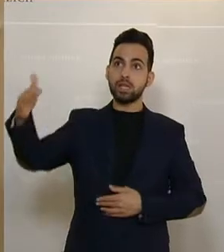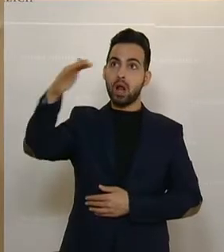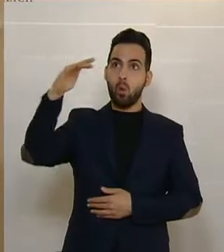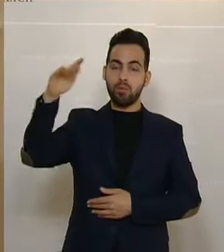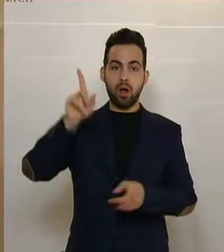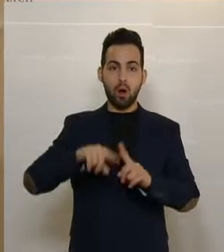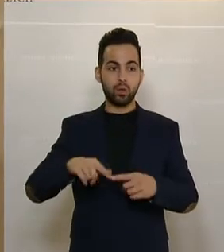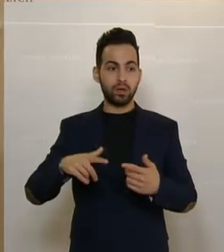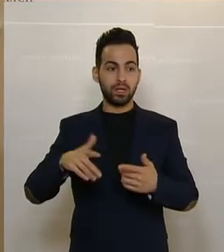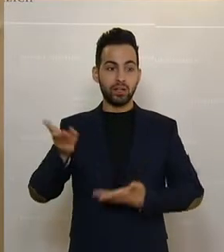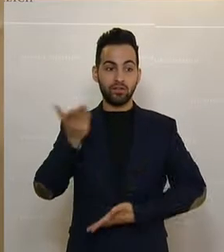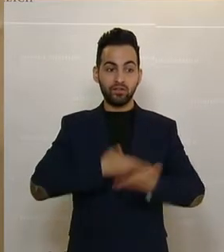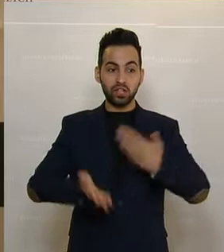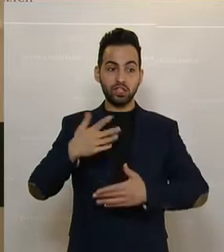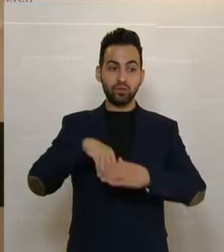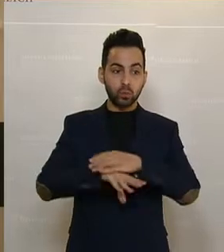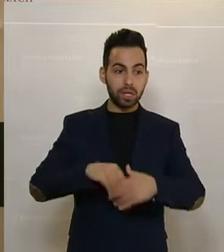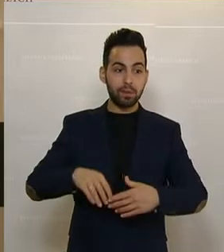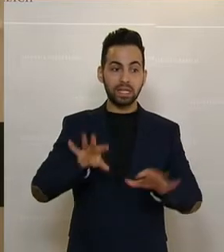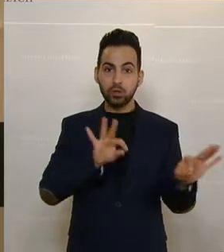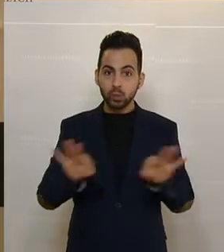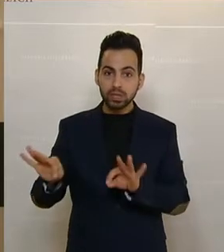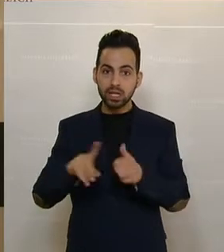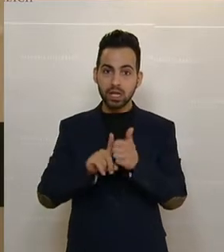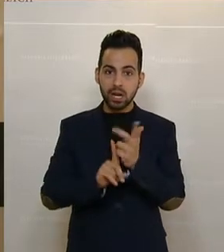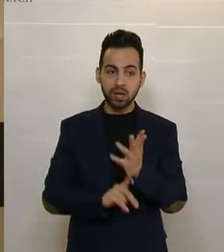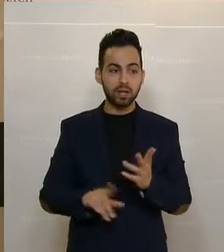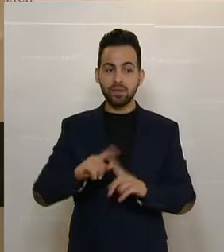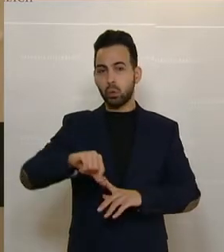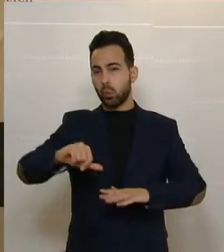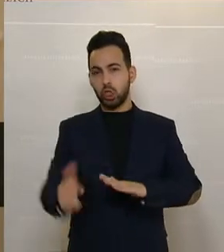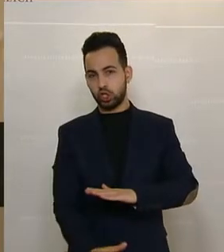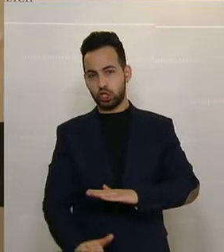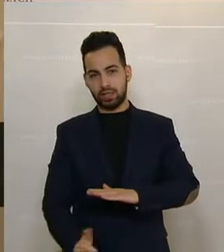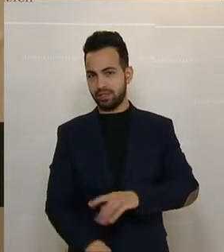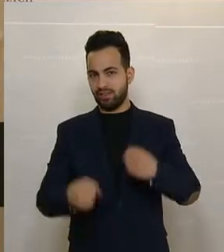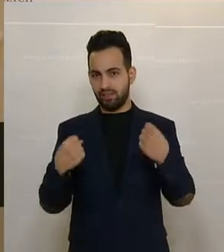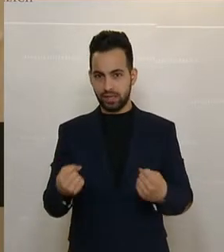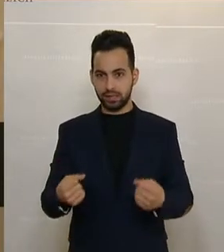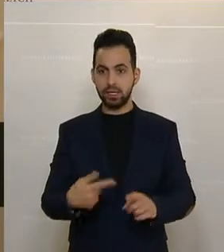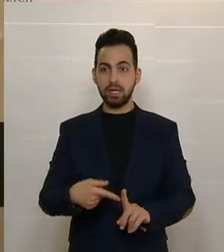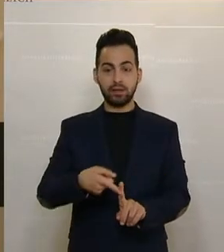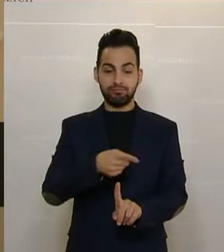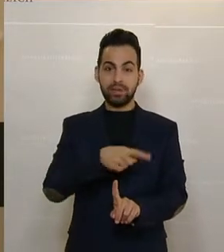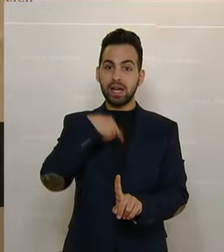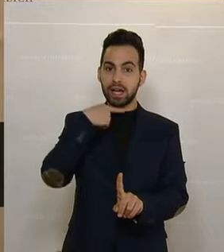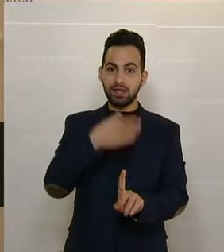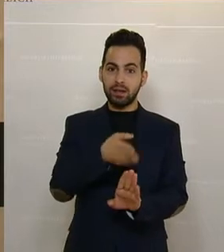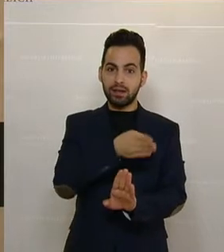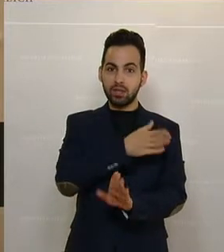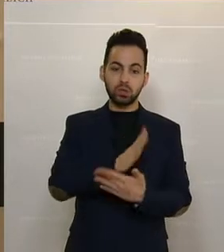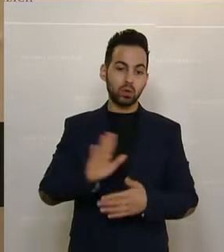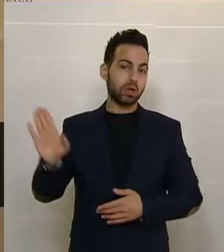und der ganzen Wirtschaft, der Unternehmen, der Industrie dahinter wird total unterschätzt. Das haben wir jetzt von den Rednerinnen und Rednern ja